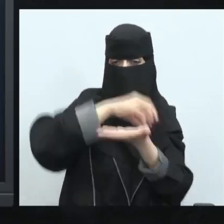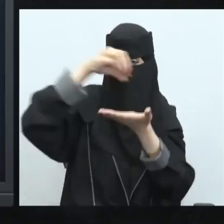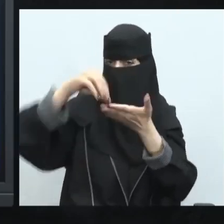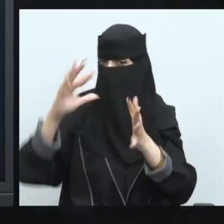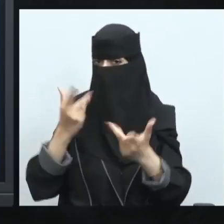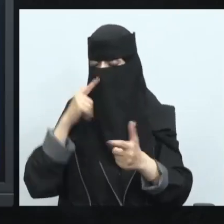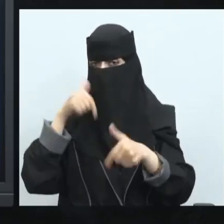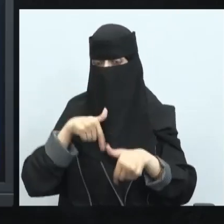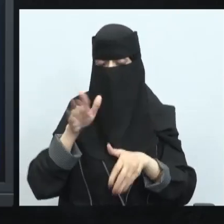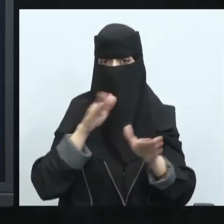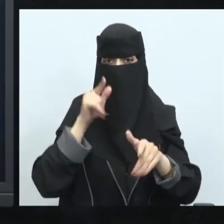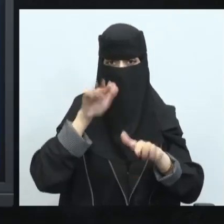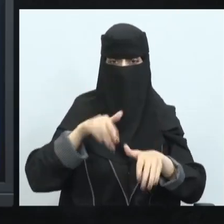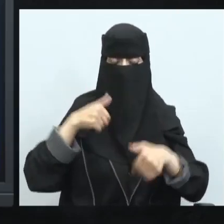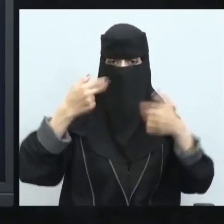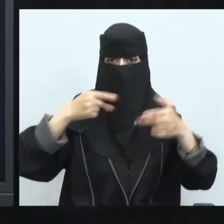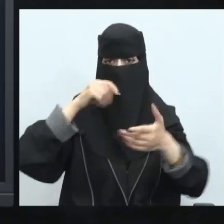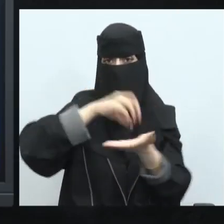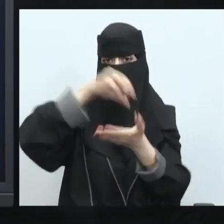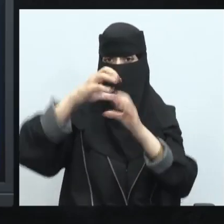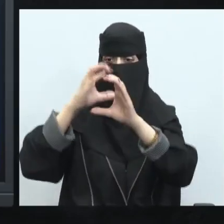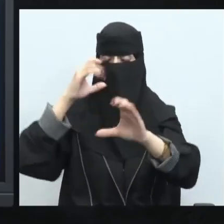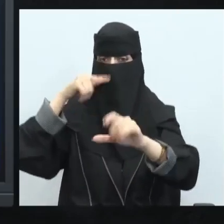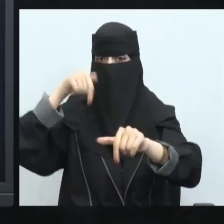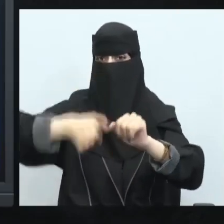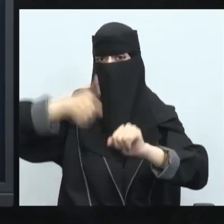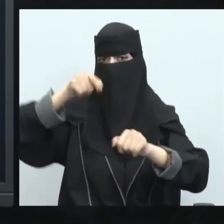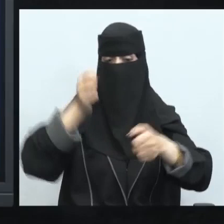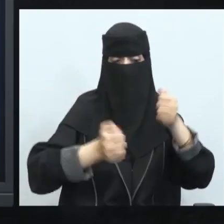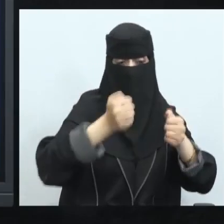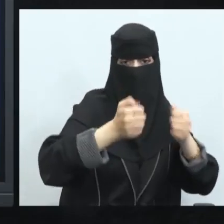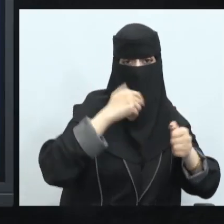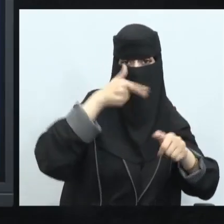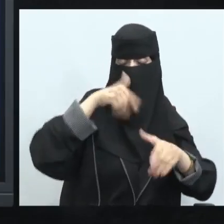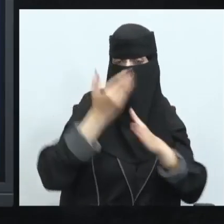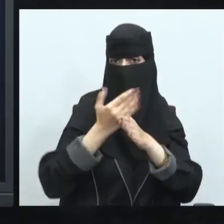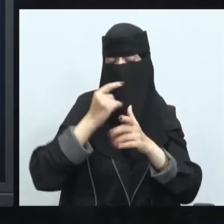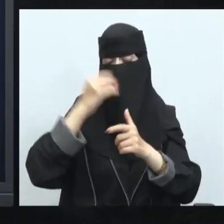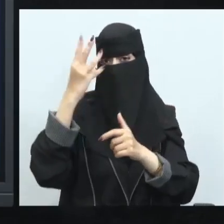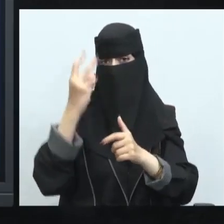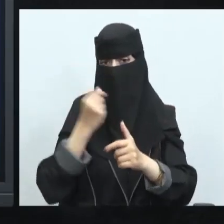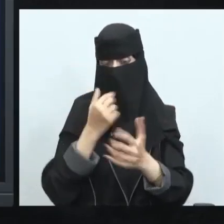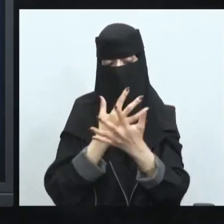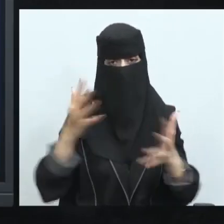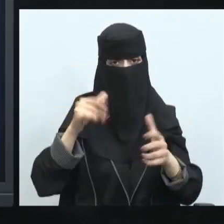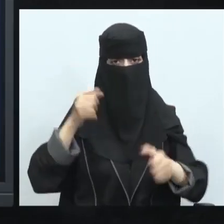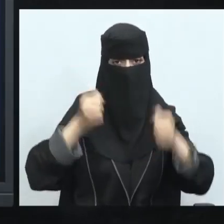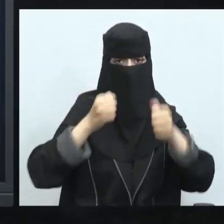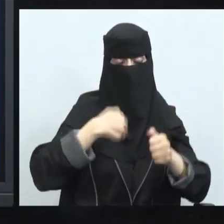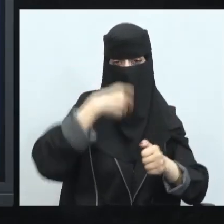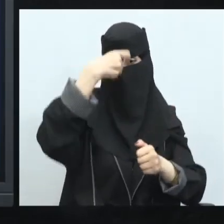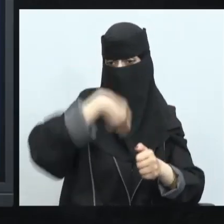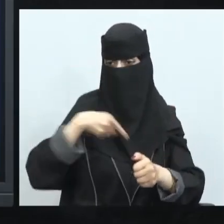نقل للحضور بالباصات بدلا من أن يحضروا بسياراتهم لأن هناك عدد كبير من السيارات حينما يحضر كل شخص